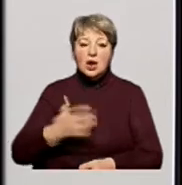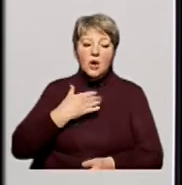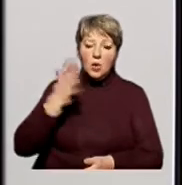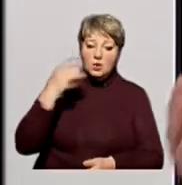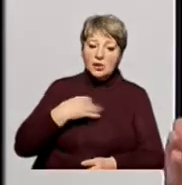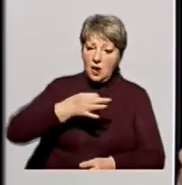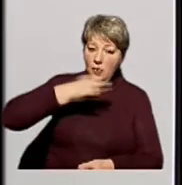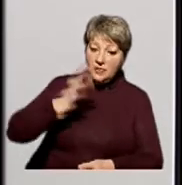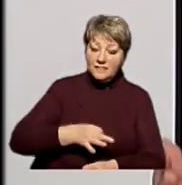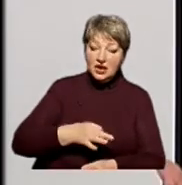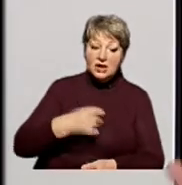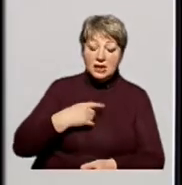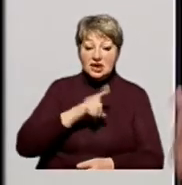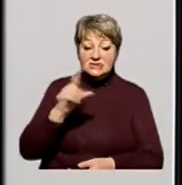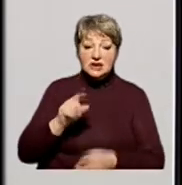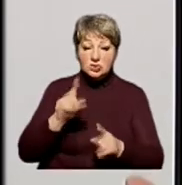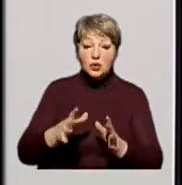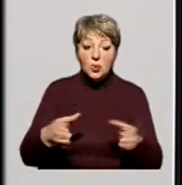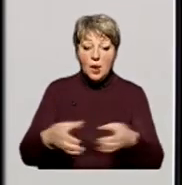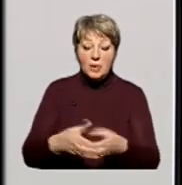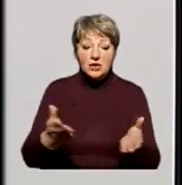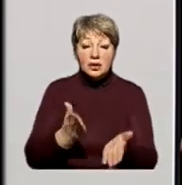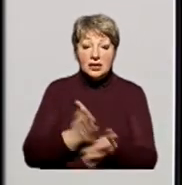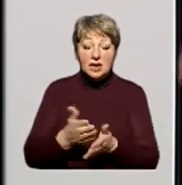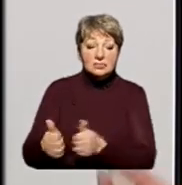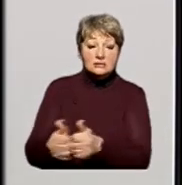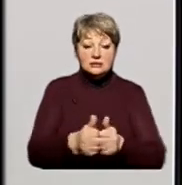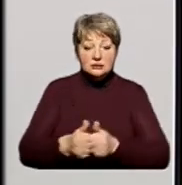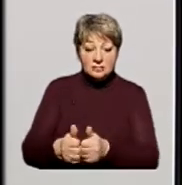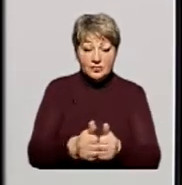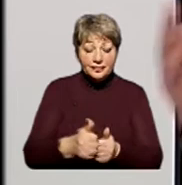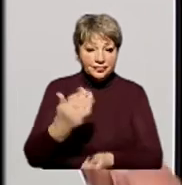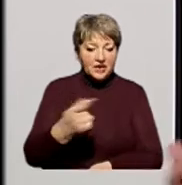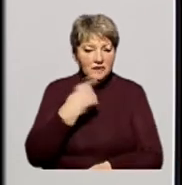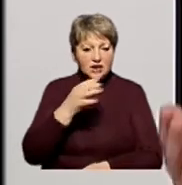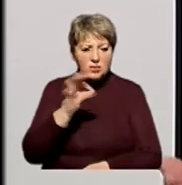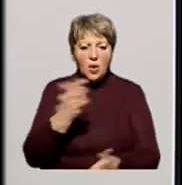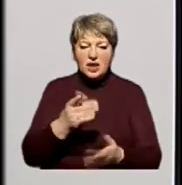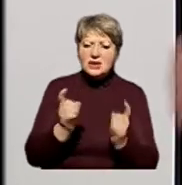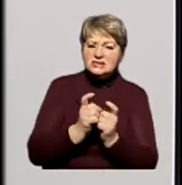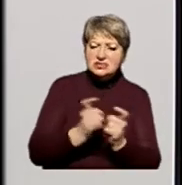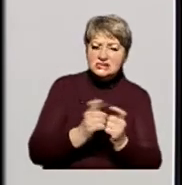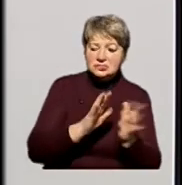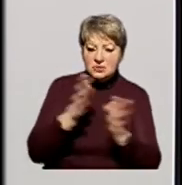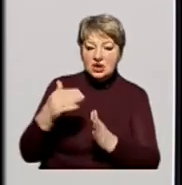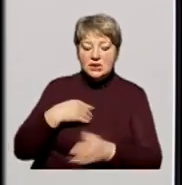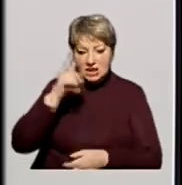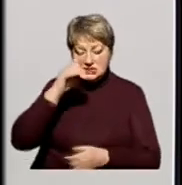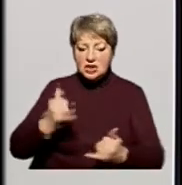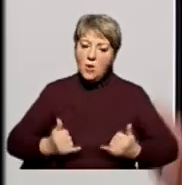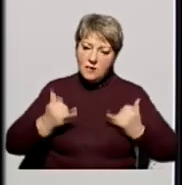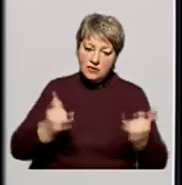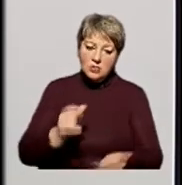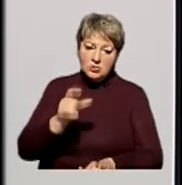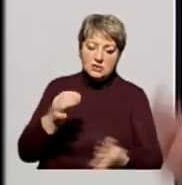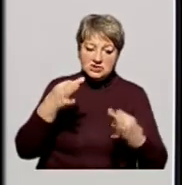подивитися. І я відповідаю за ту команду, яка зараз є біля мене. І ви говорите про якісь речі там скандальні, а я знаю дуже багатьох поважних людей